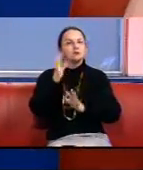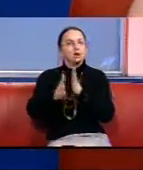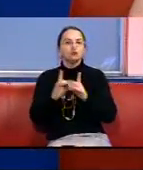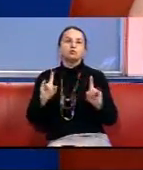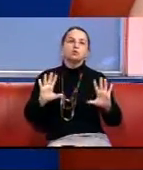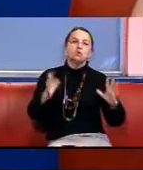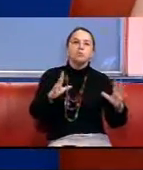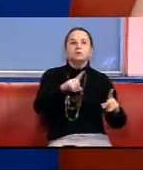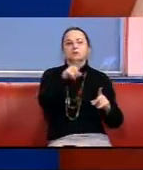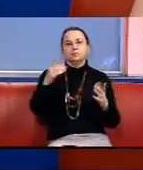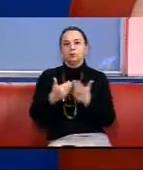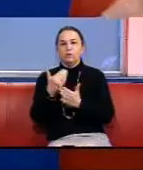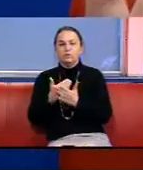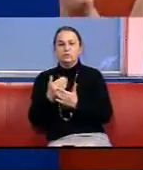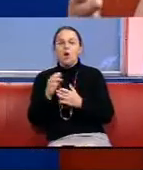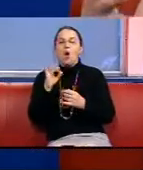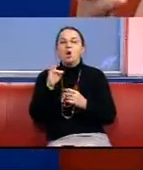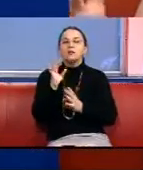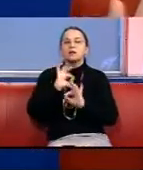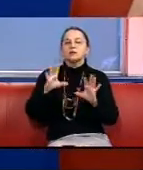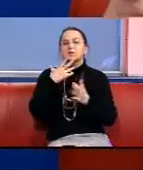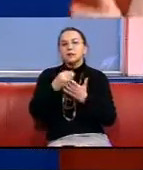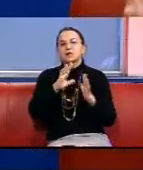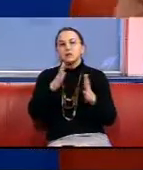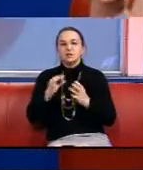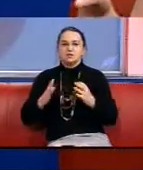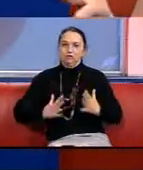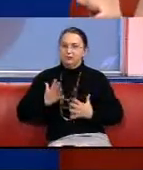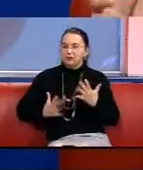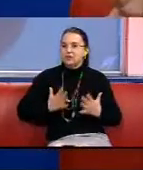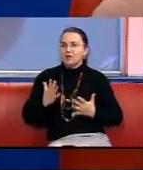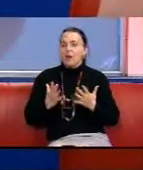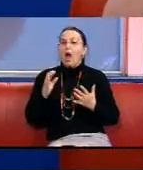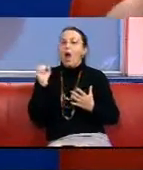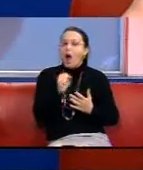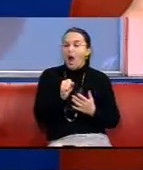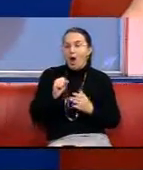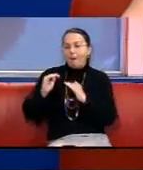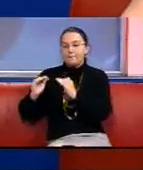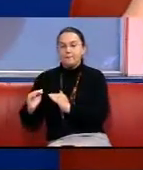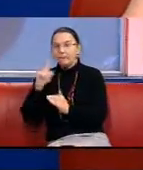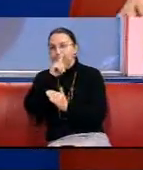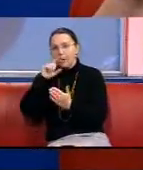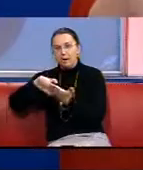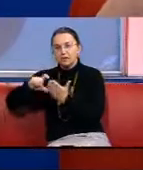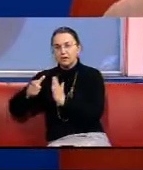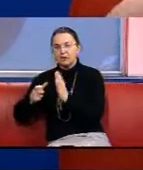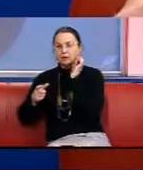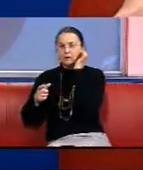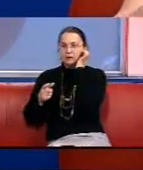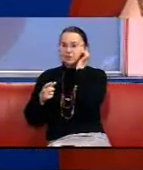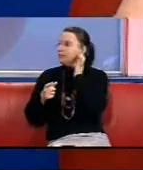сталося, коли в них це сталося Вони розповідають про свої події з захопленням, а в маленькому квадратику,